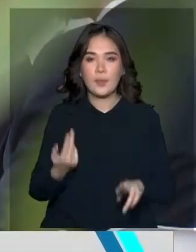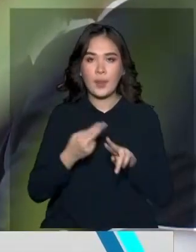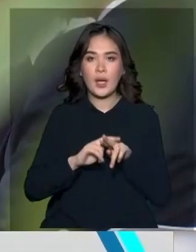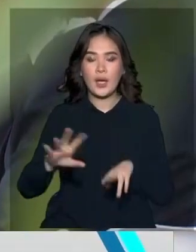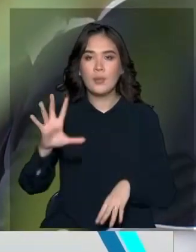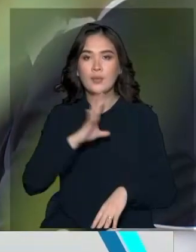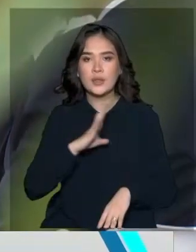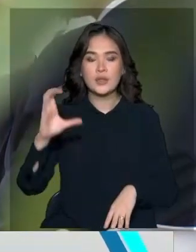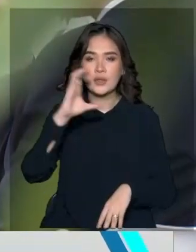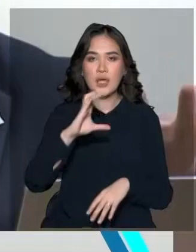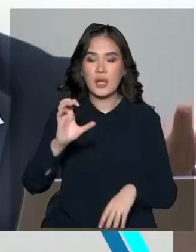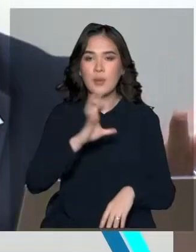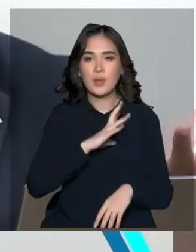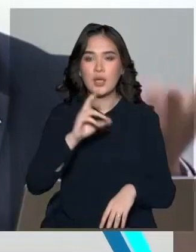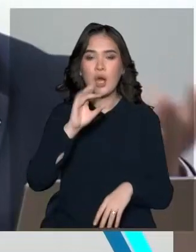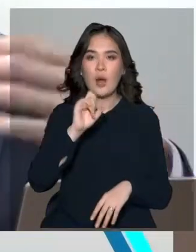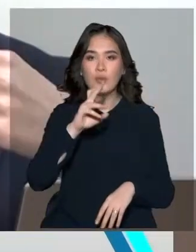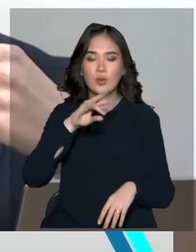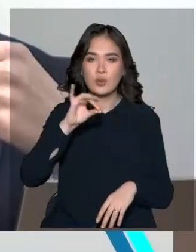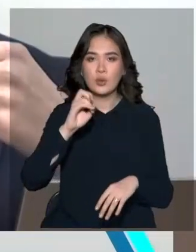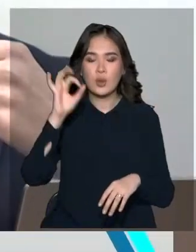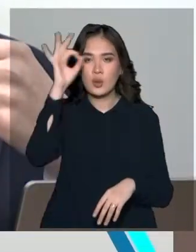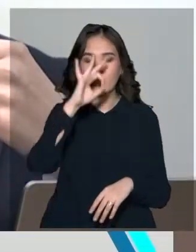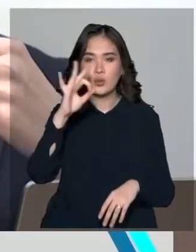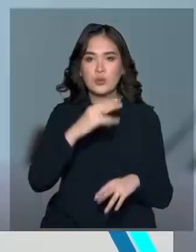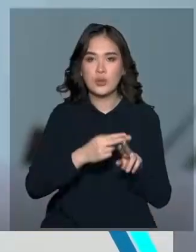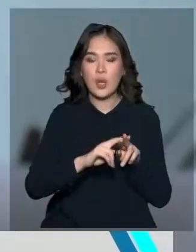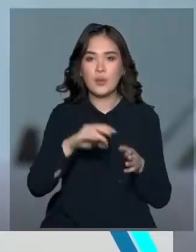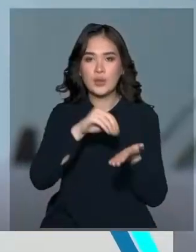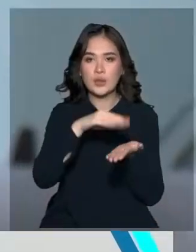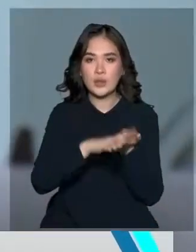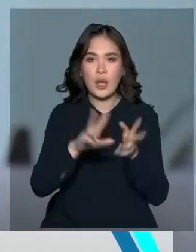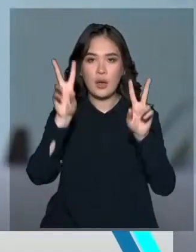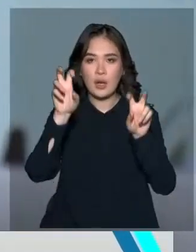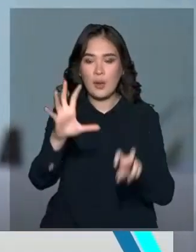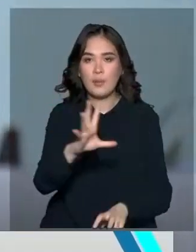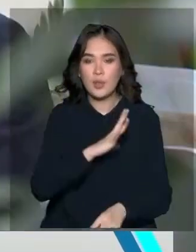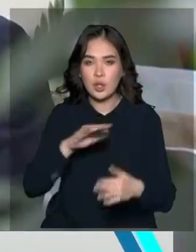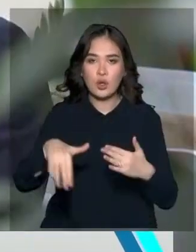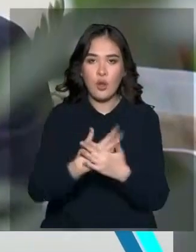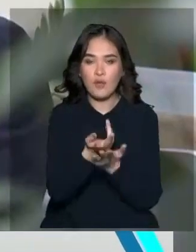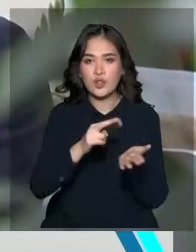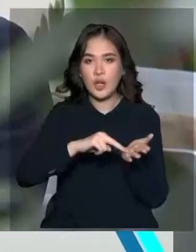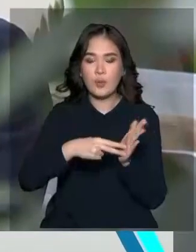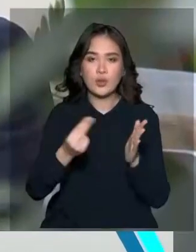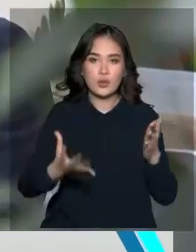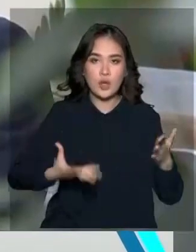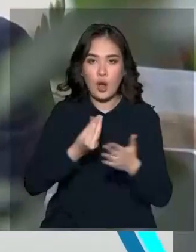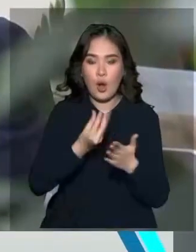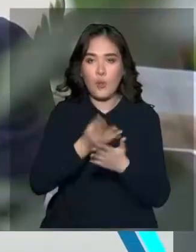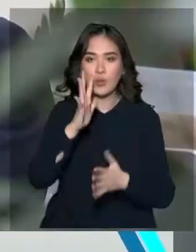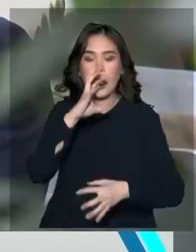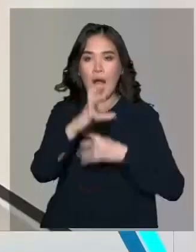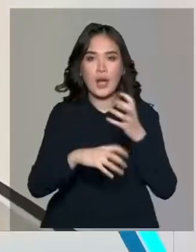өкте Алихануан Хандрит Райз Глобл Уиннердарынды жастар тізіміне енді. Бұл бағдарлама оның жаңа жоу баларын қаржыландырат. Әрі